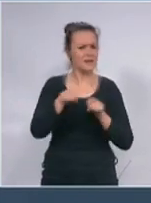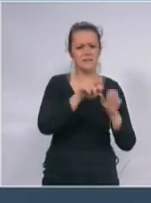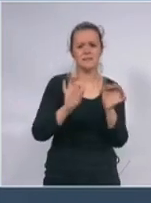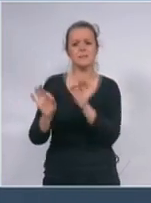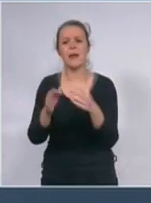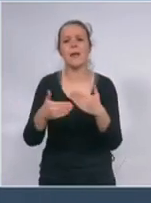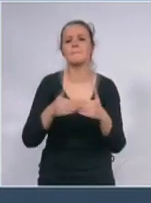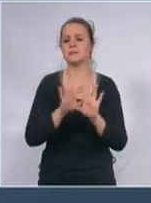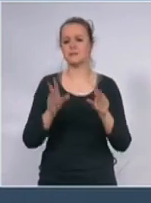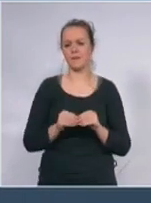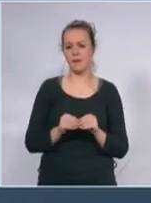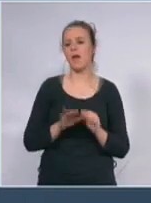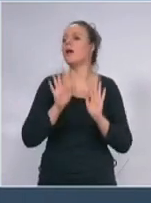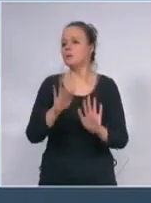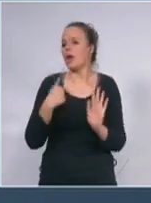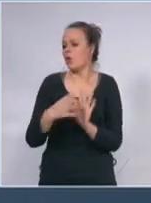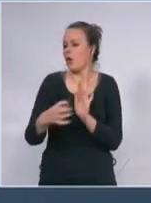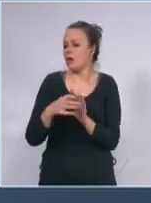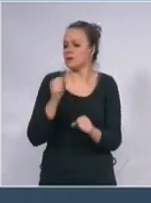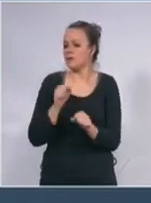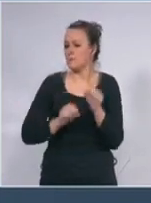i tako ćemo nastaviti jer se ponašamo